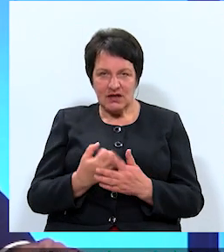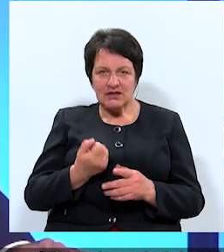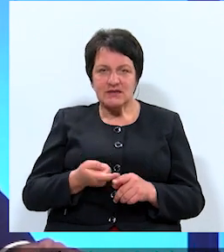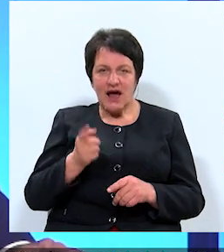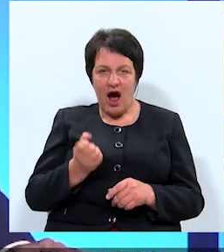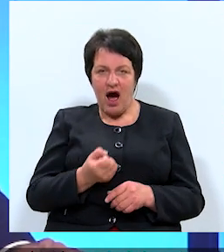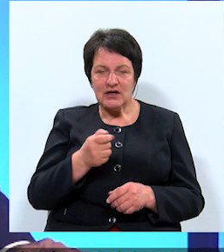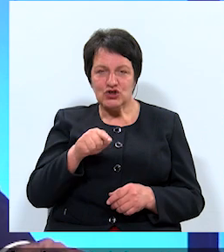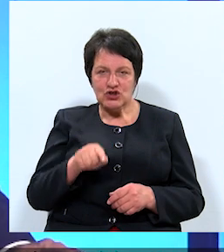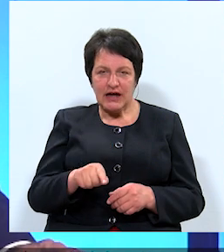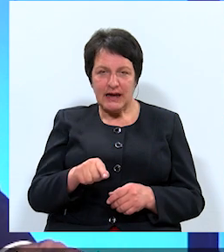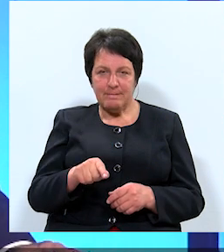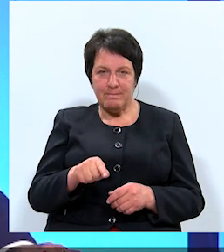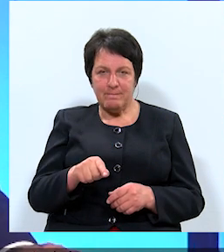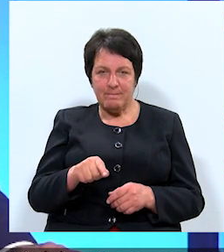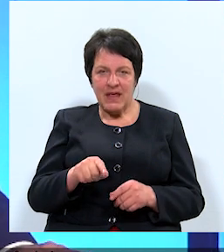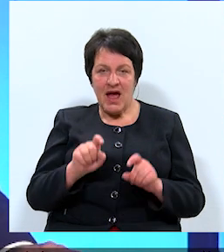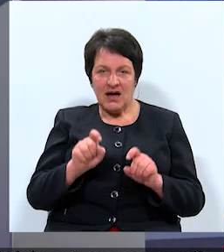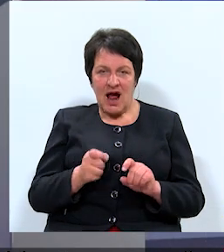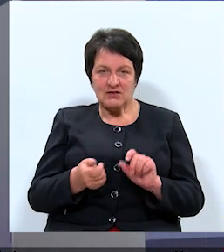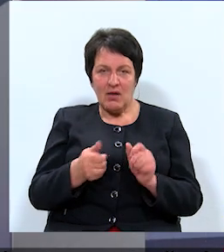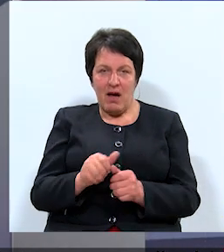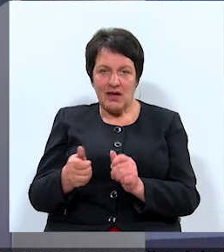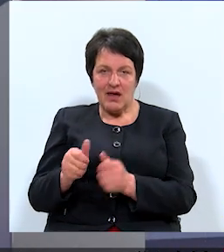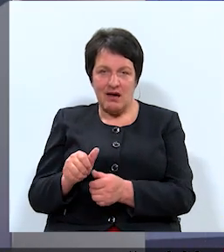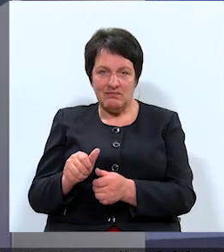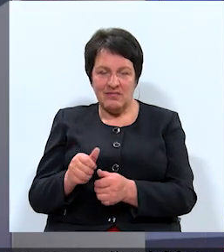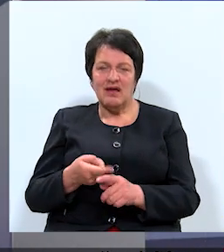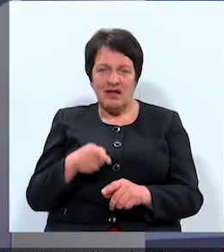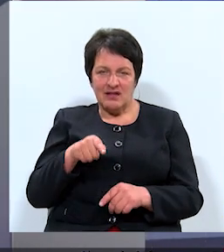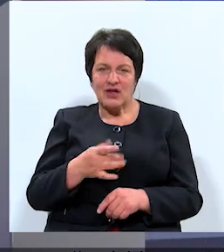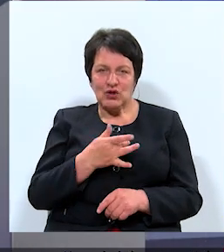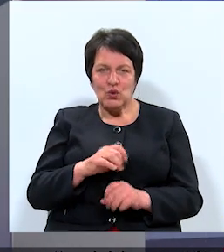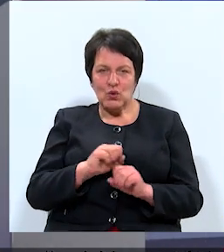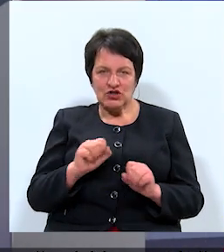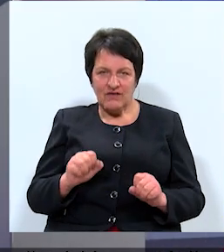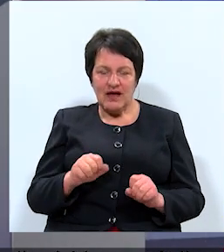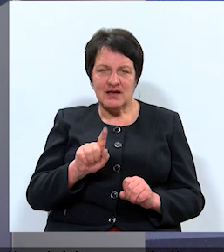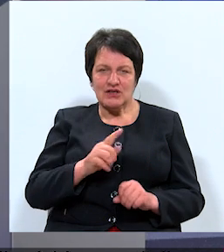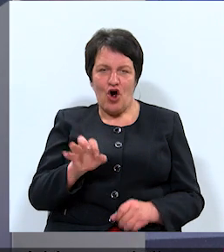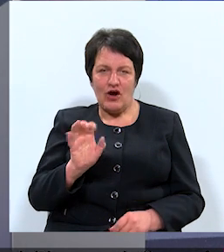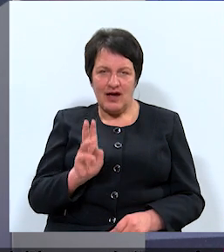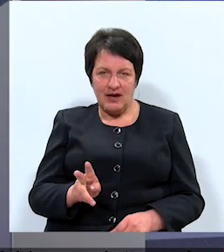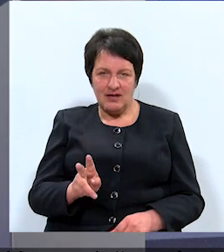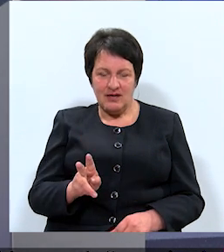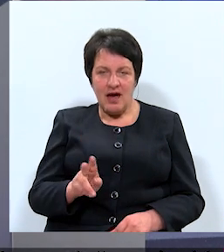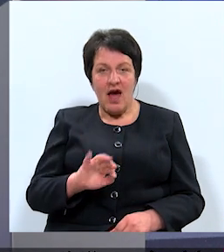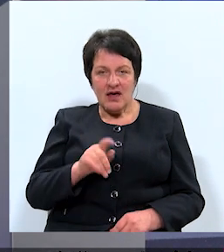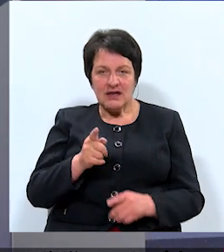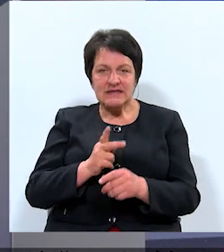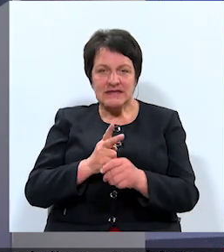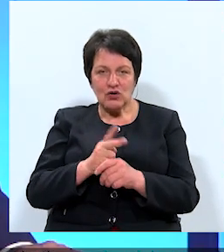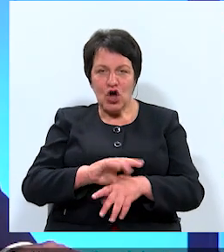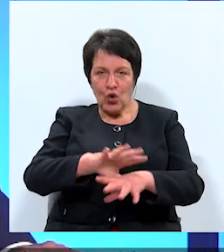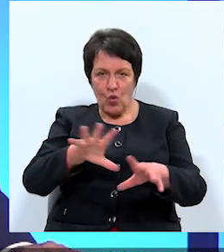ar šīm krēsla mainām, nu, tad droši vien, ka tas ir ok. Ja tas traucē